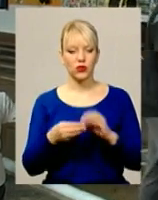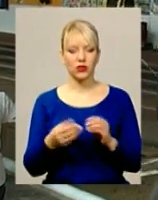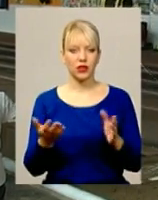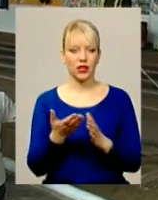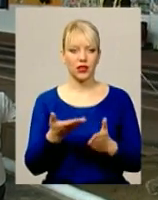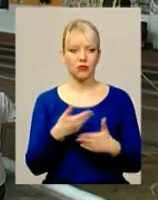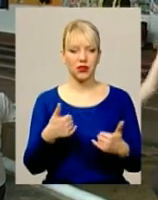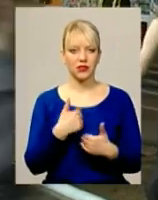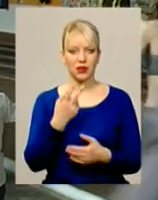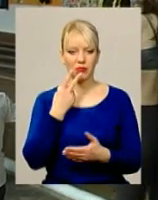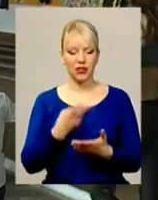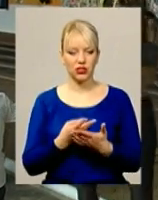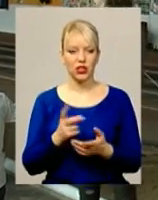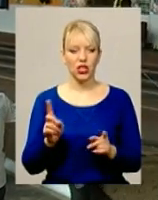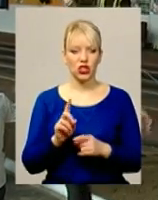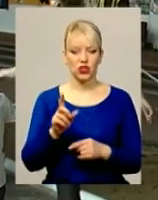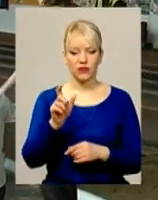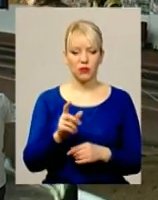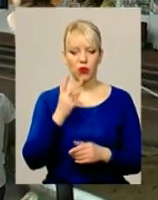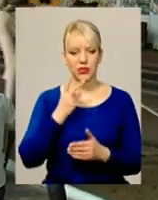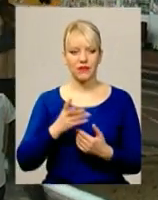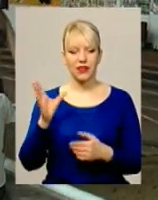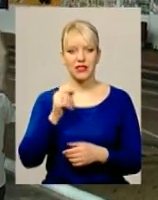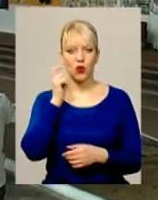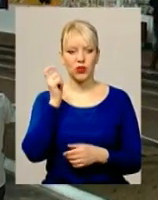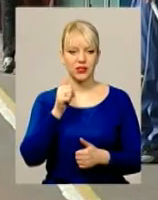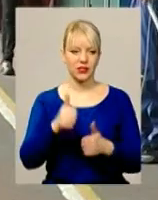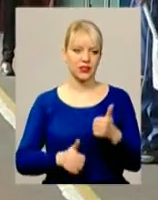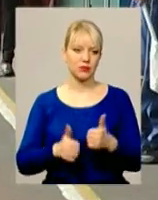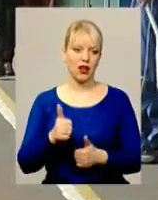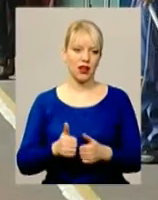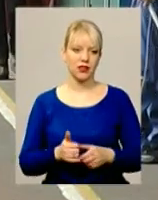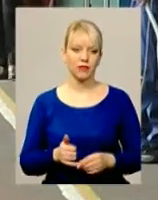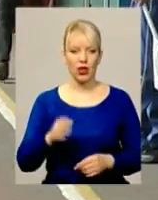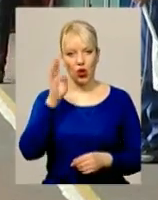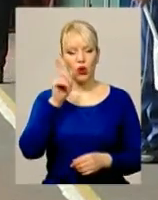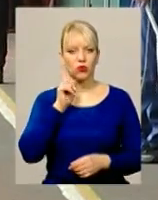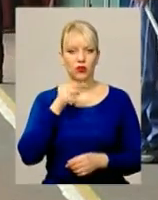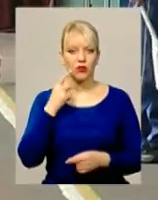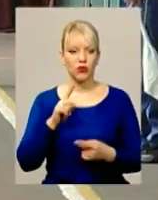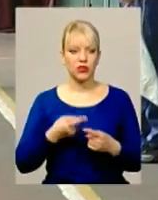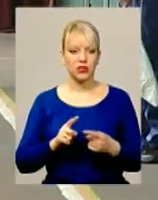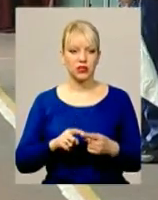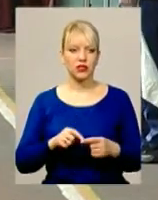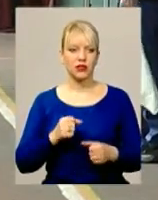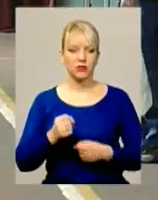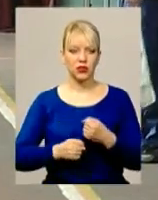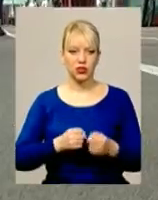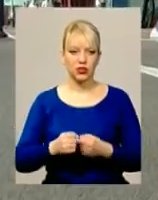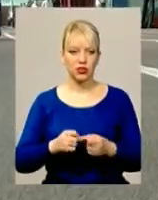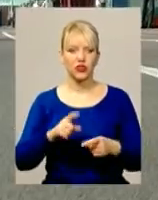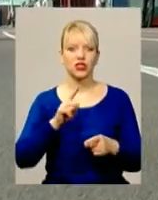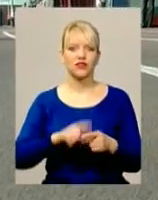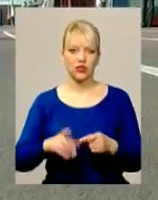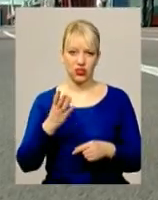який ми хотіли бачити, що він показав їх на всеукраїнських змаганнях. Та юнак запевняє, долав цю спринтерську дистанцію на тренуваннях